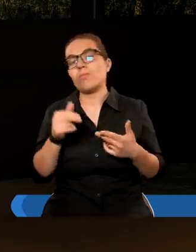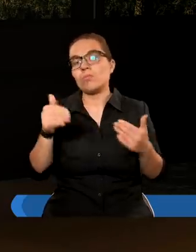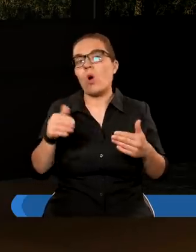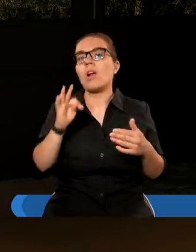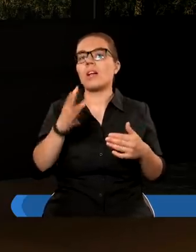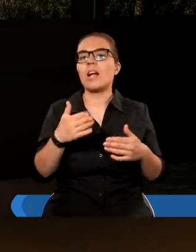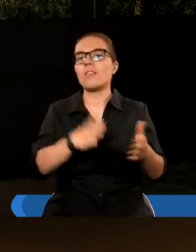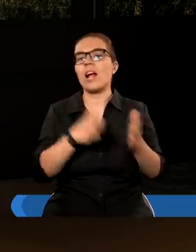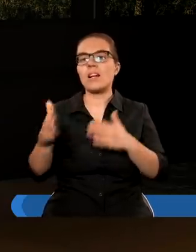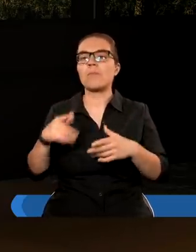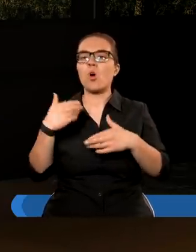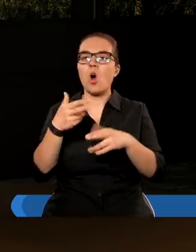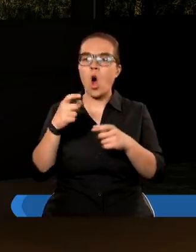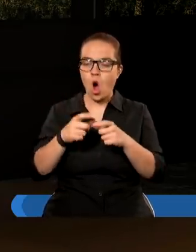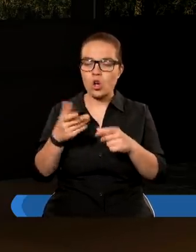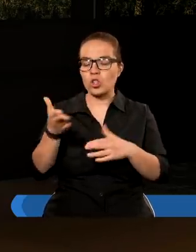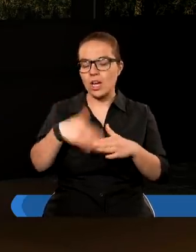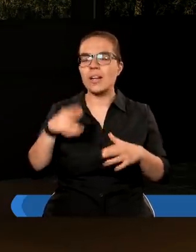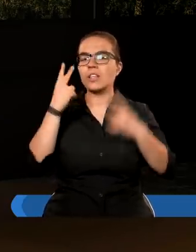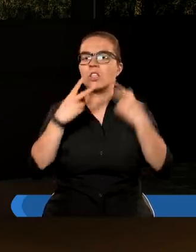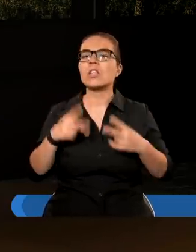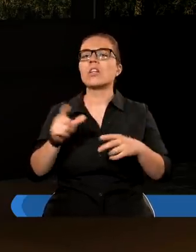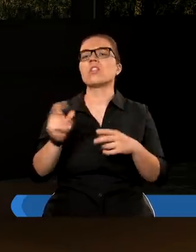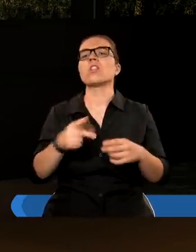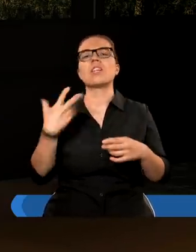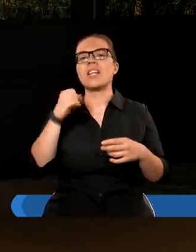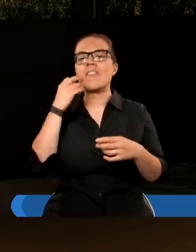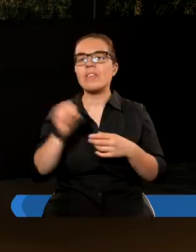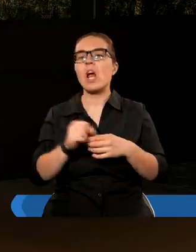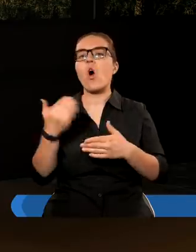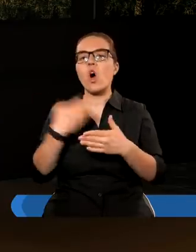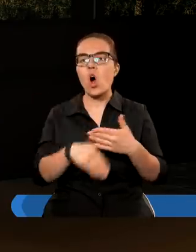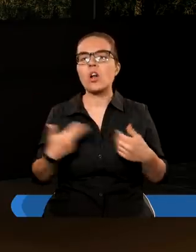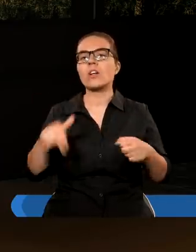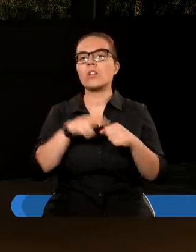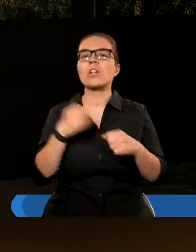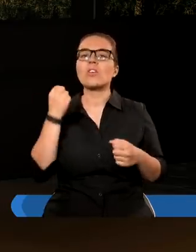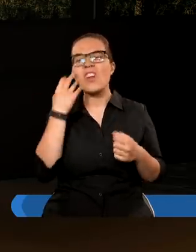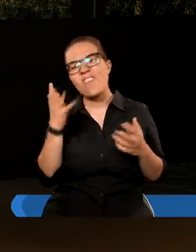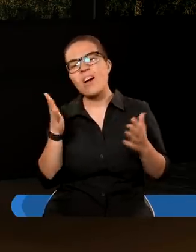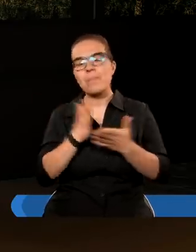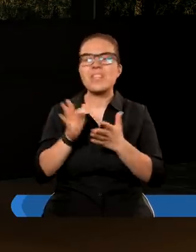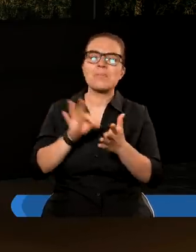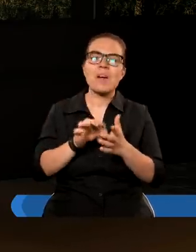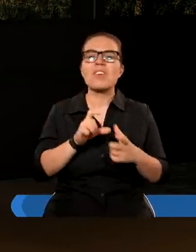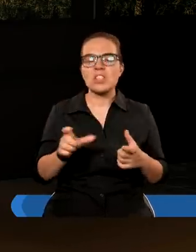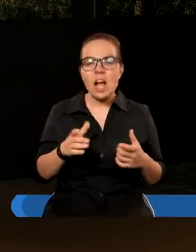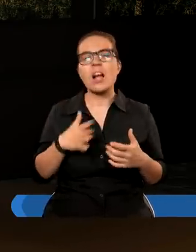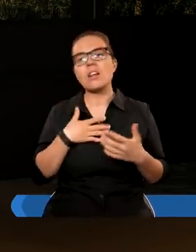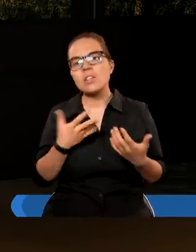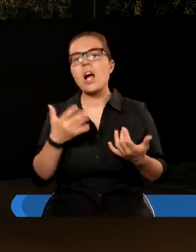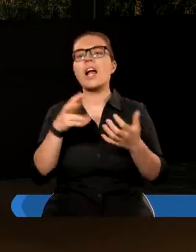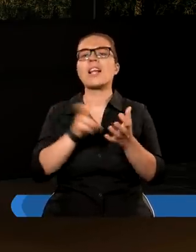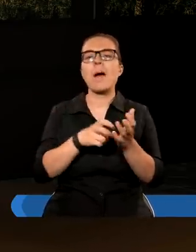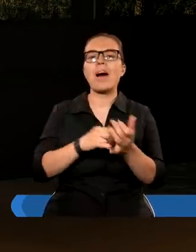Za chwilę w następnym rozdziale czytamy przypowieść Jezusa o takiej grupie, która nie wytrwała do końca, która trwała przez pewien czas, ale zabrakło